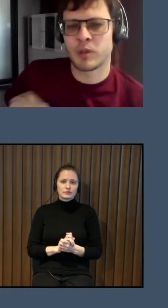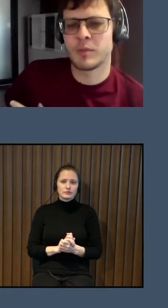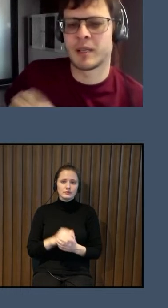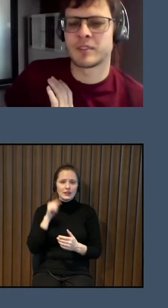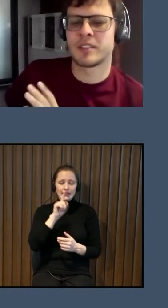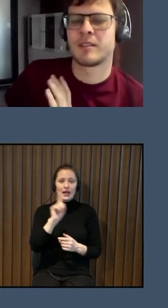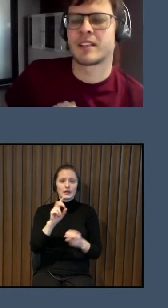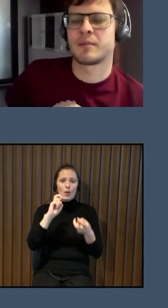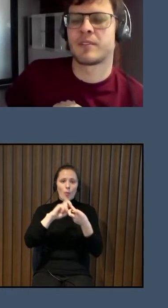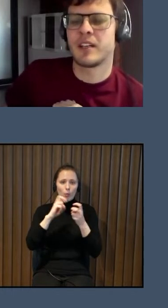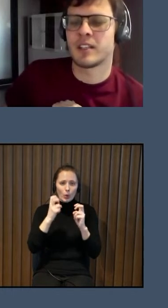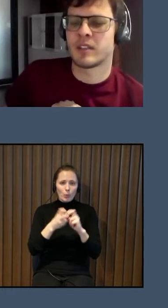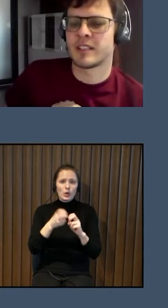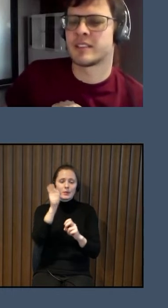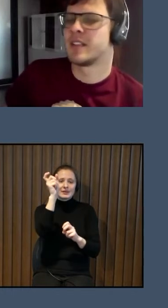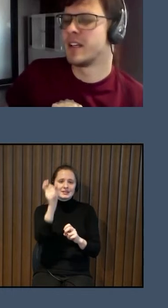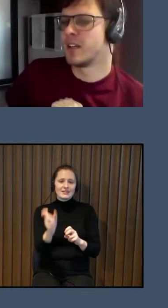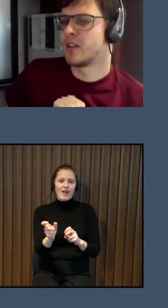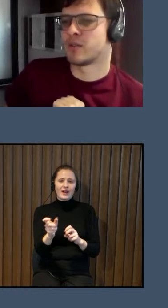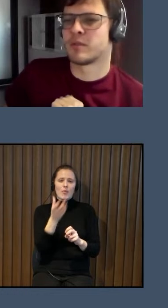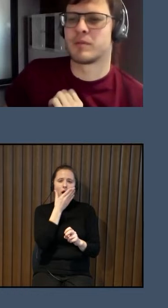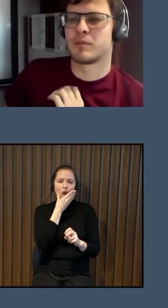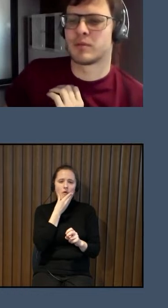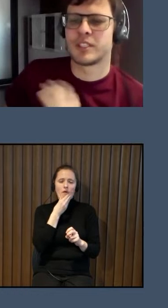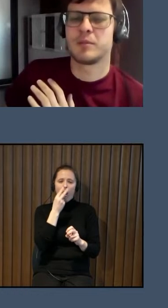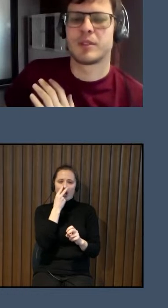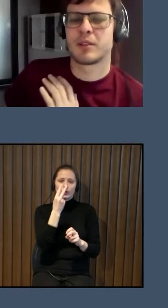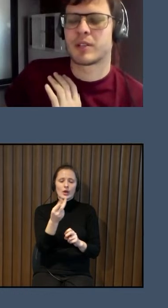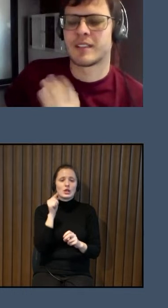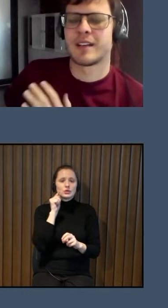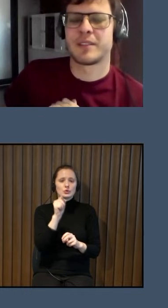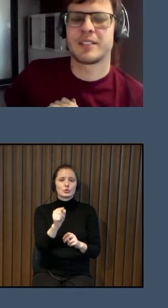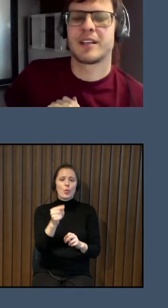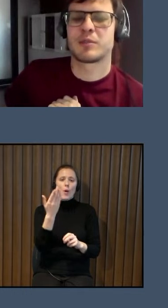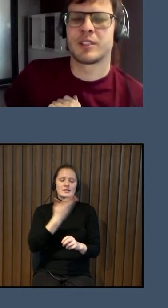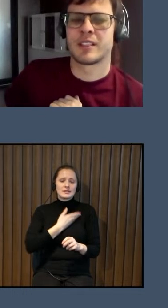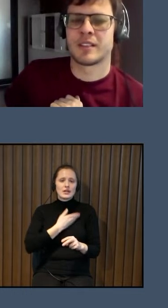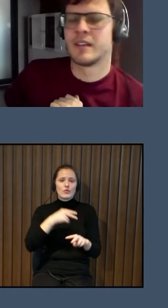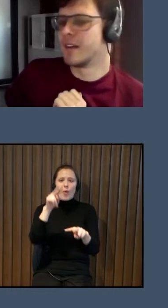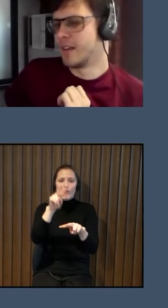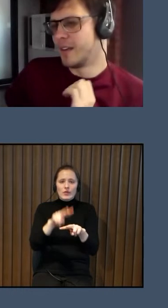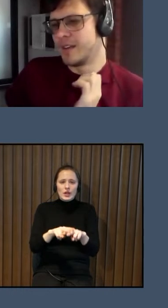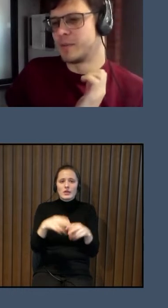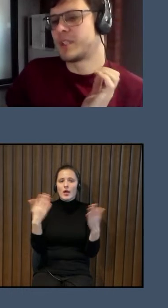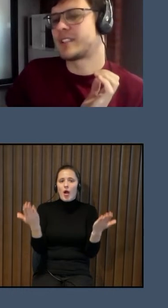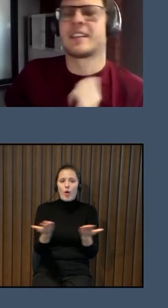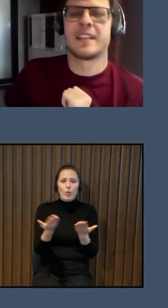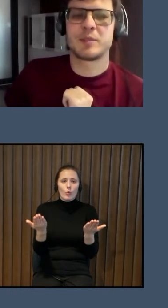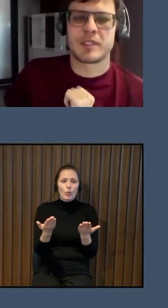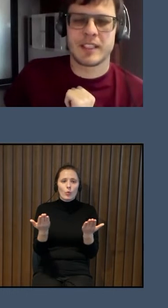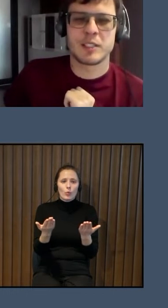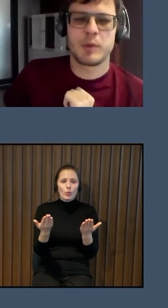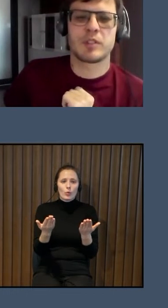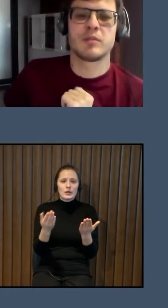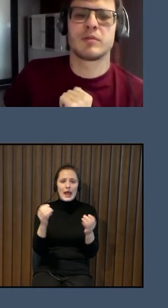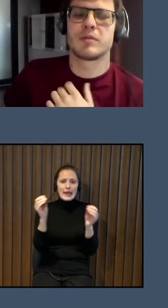ir problēma cilvēkiem ar vāju redzi. Un tu dzīvo kaut kādā vietā, kur ir piestāji